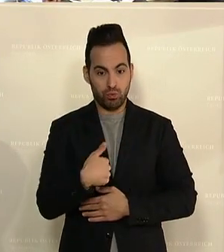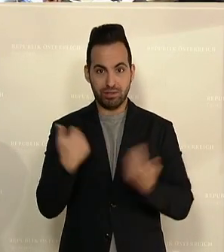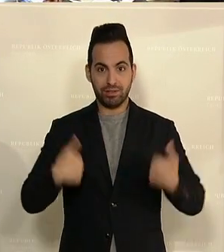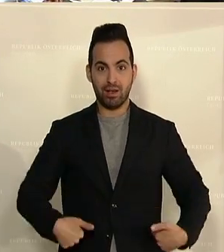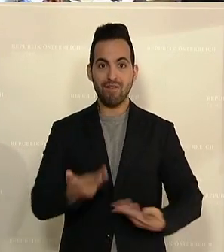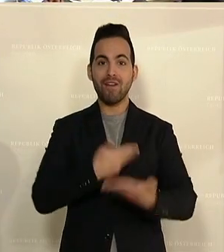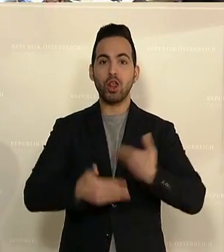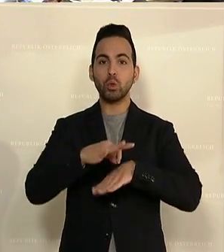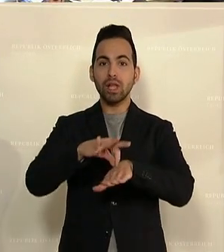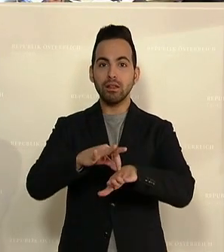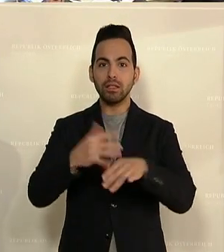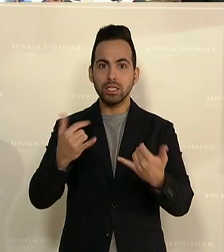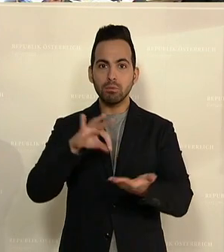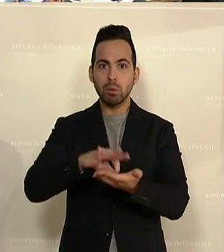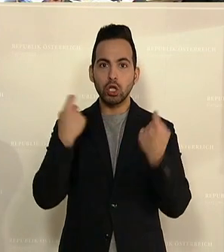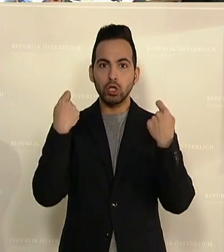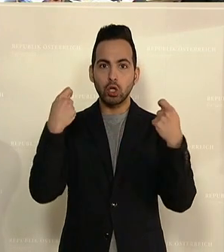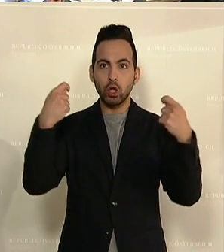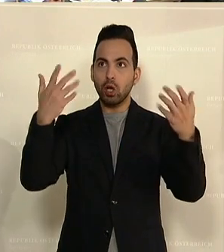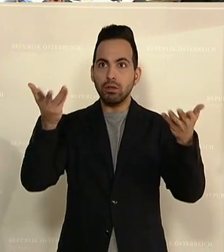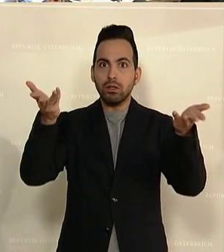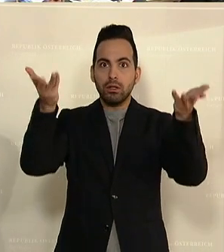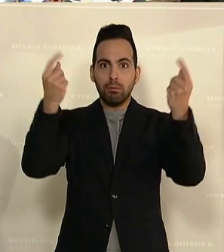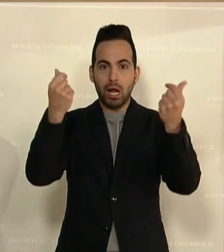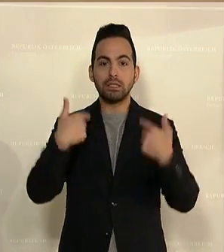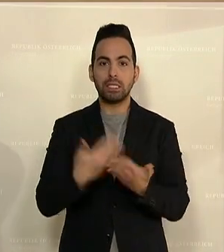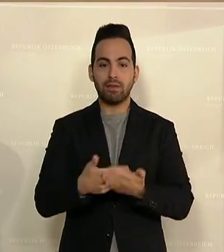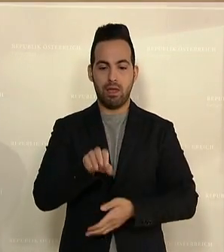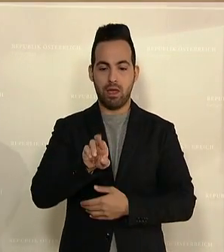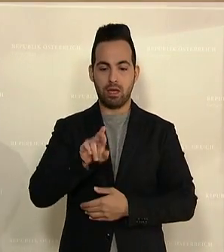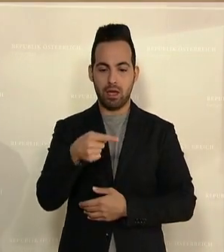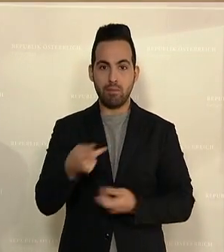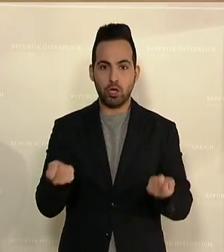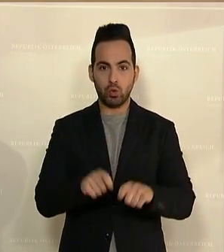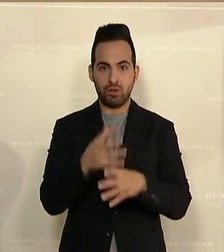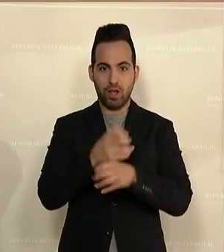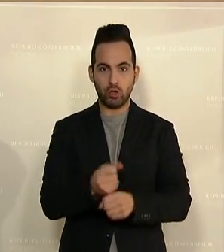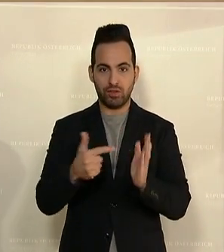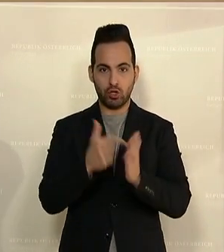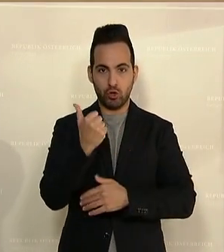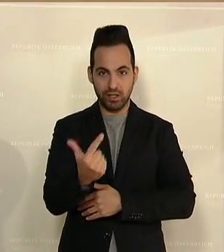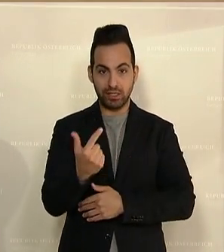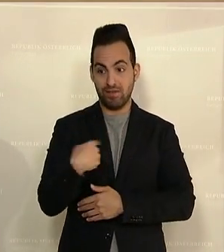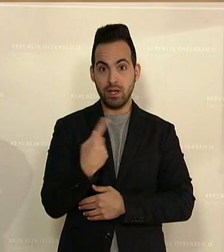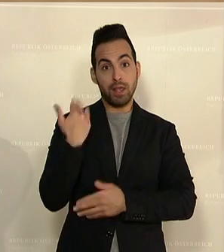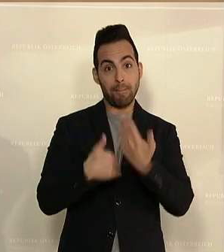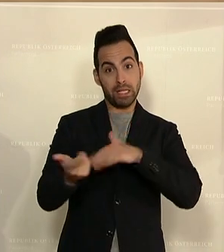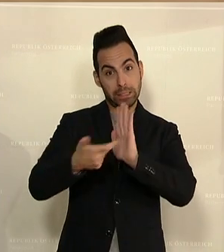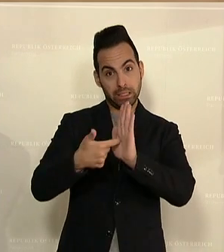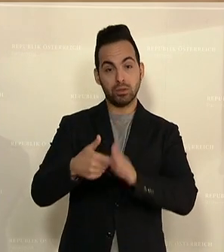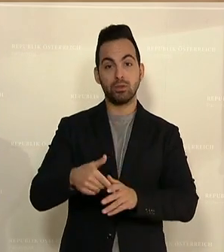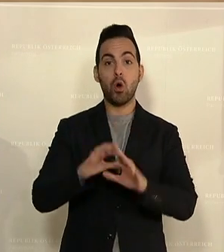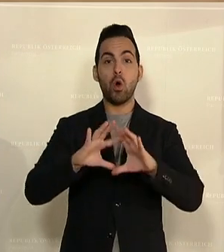Verhandlungsleiter haben aufgrund der hohen Teuerung bei der Beschlussfassung des EHG im Jahr 2021 darauf bestanden, die